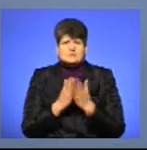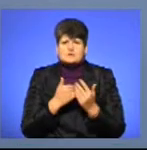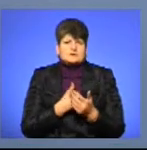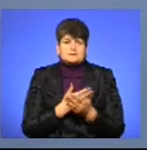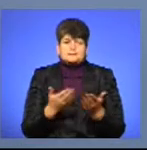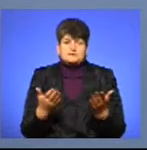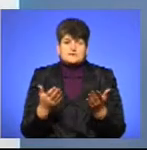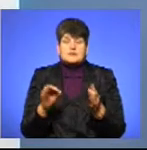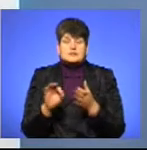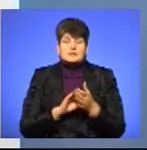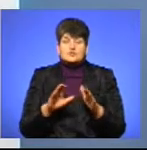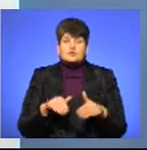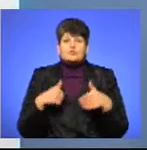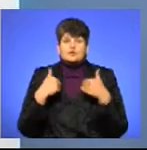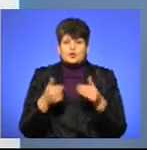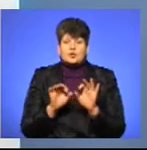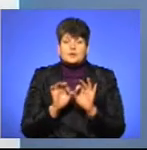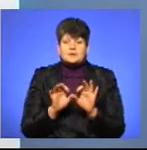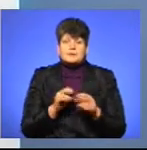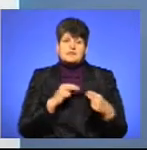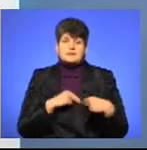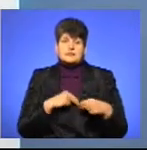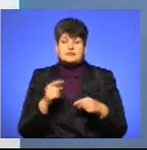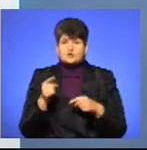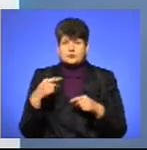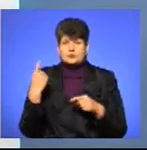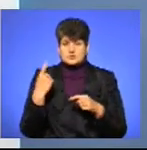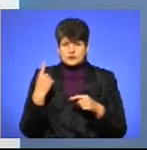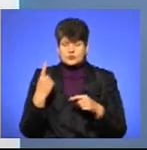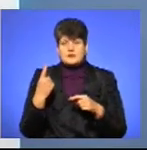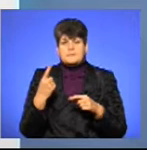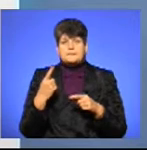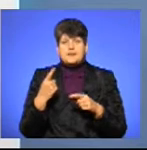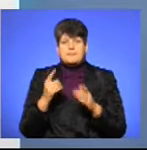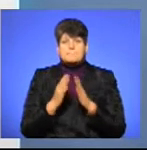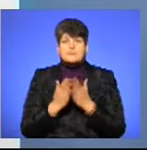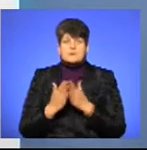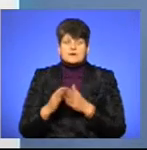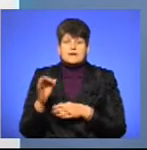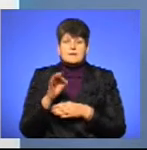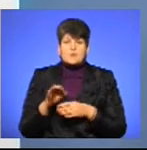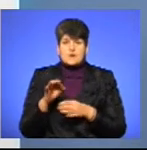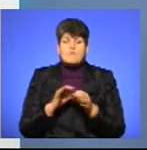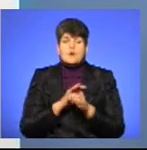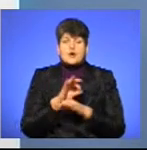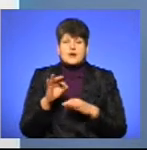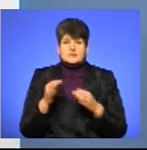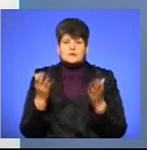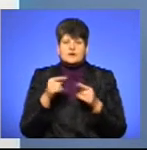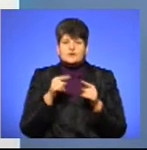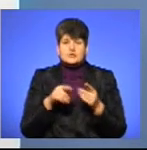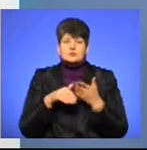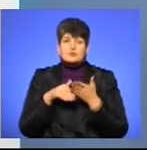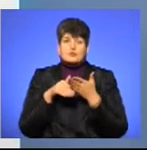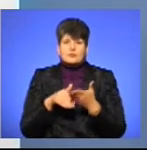Одразу пропоную коментар працівників Тернопільської обласної універсальної наукової бібліотеки про проєкт, яким вони